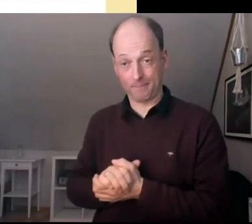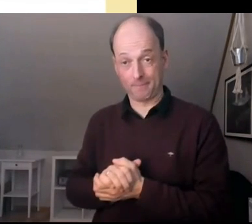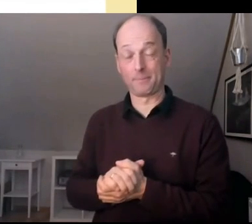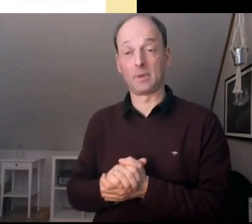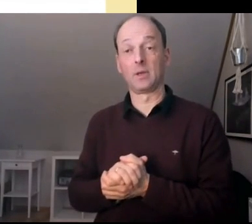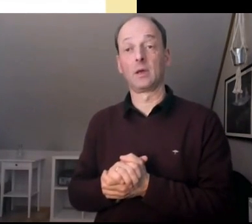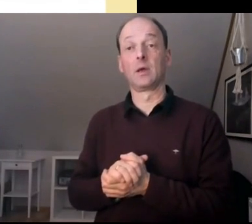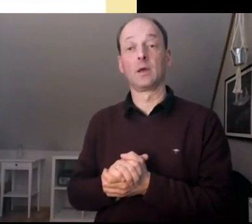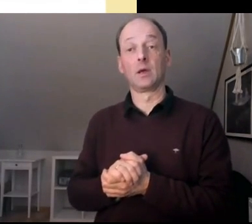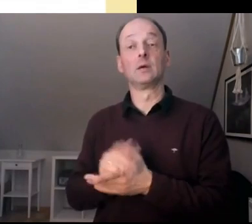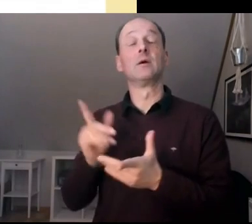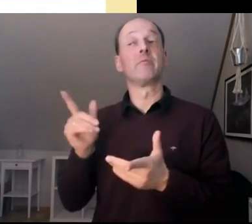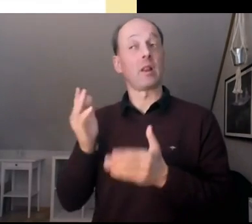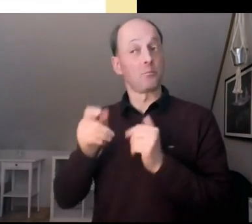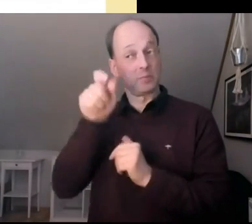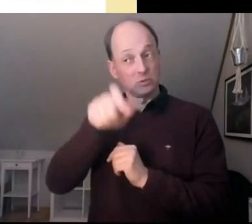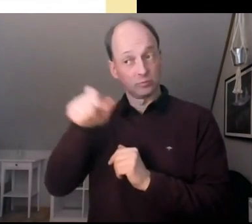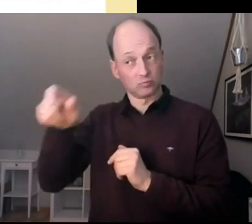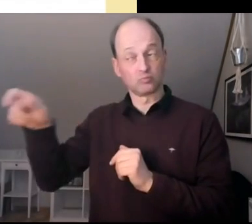informierten